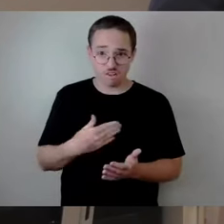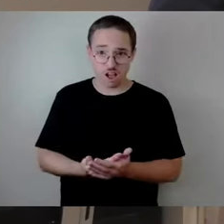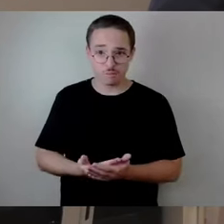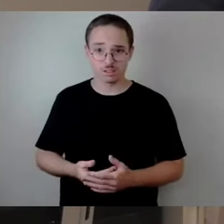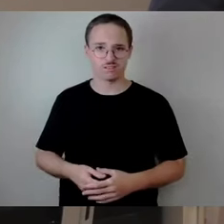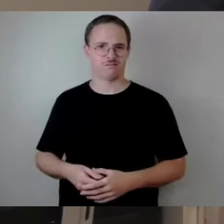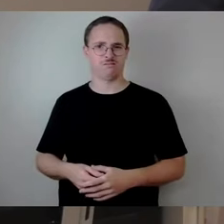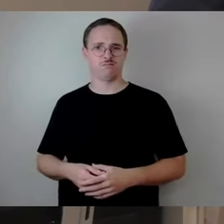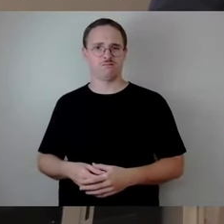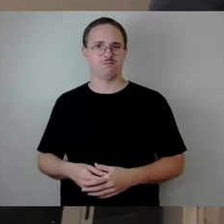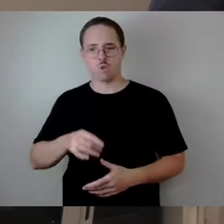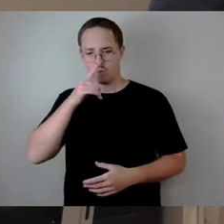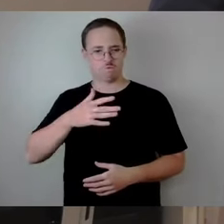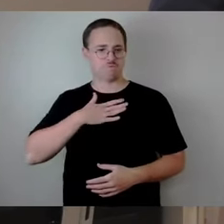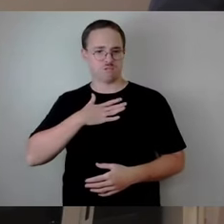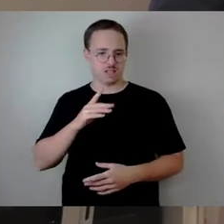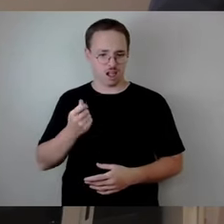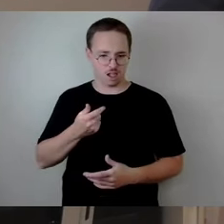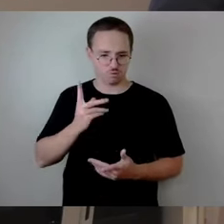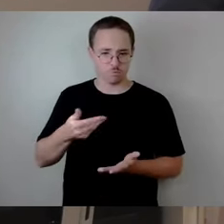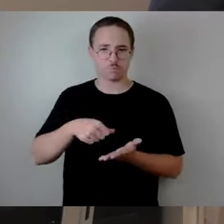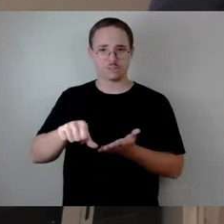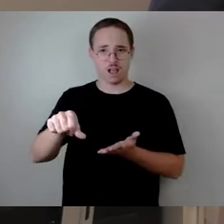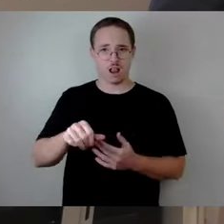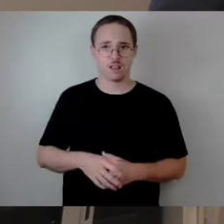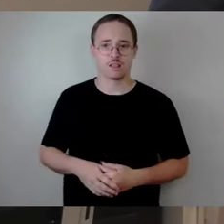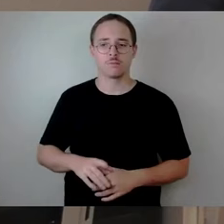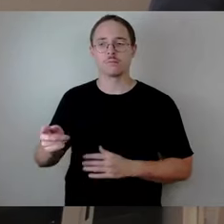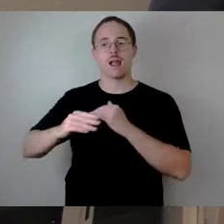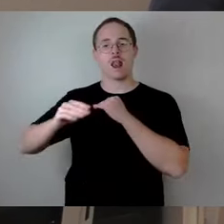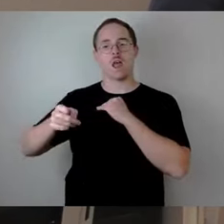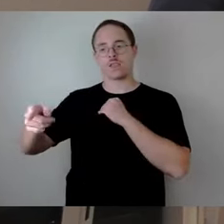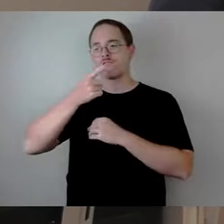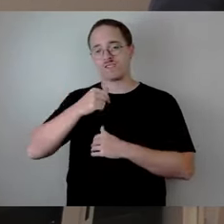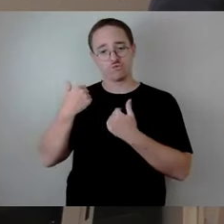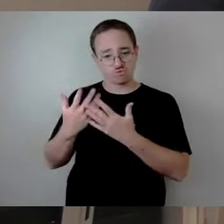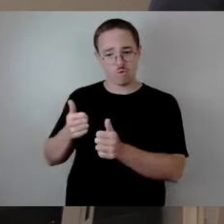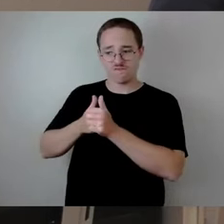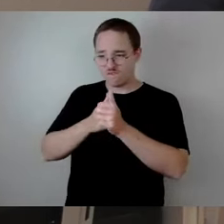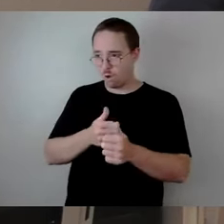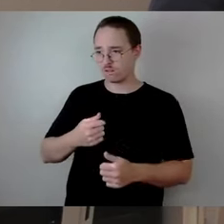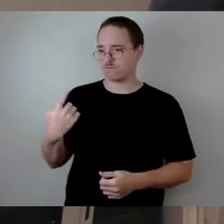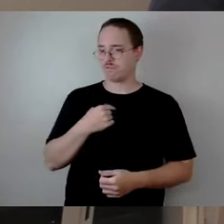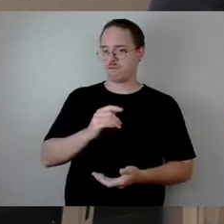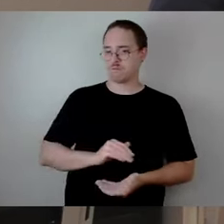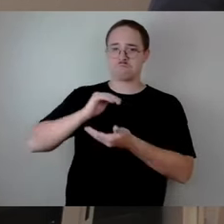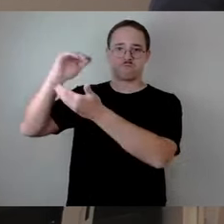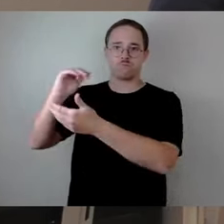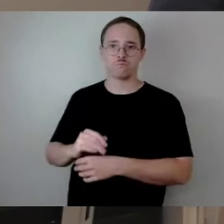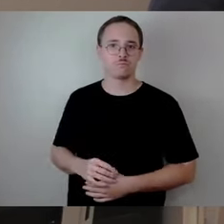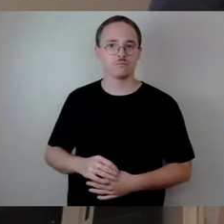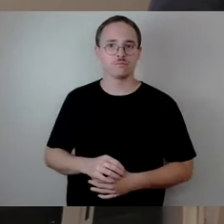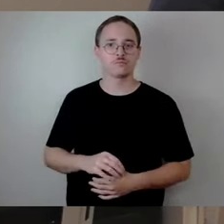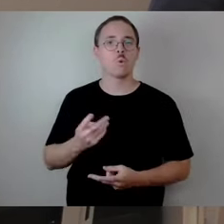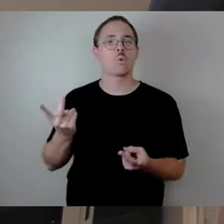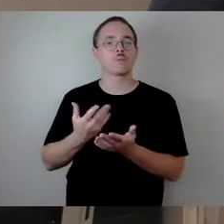mit unserem Geld zu bezahlen, wenn das Land irgendetwas möchte. Und wenn die Unternehmen, die möchten ja auch, die haben ein Interesse